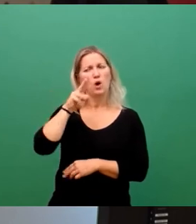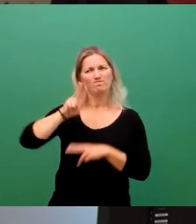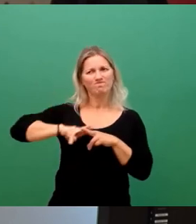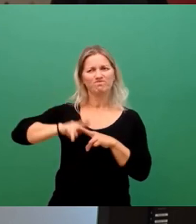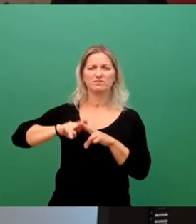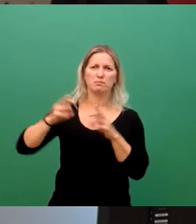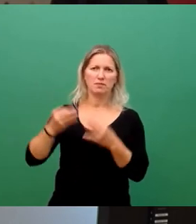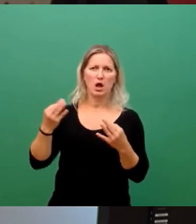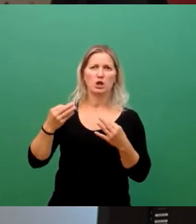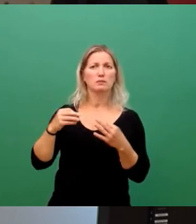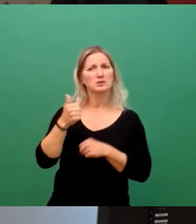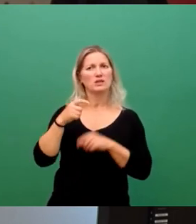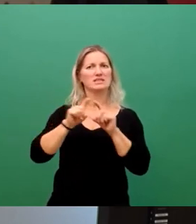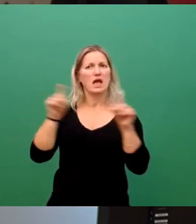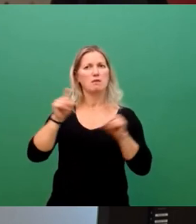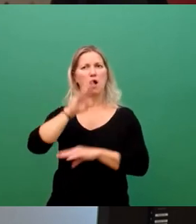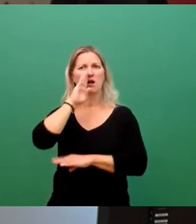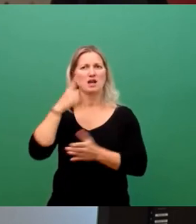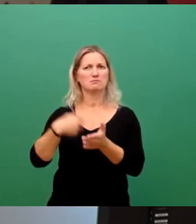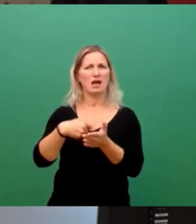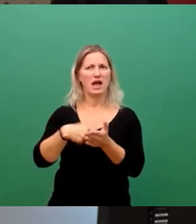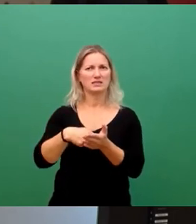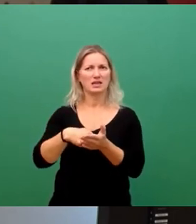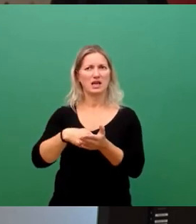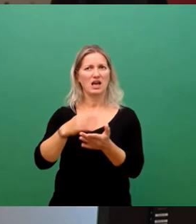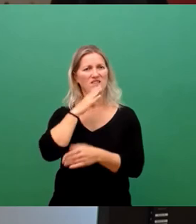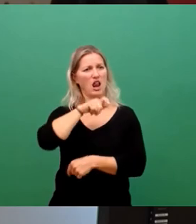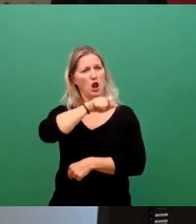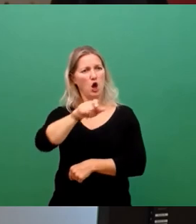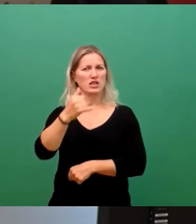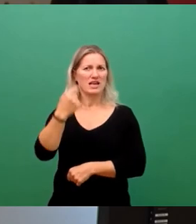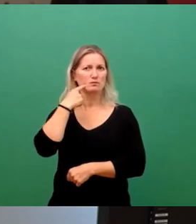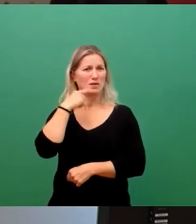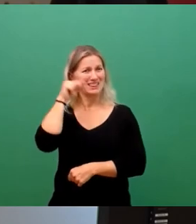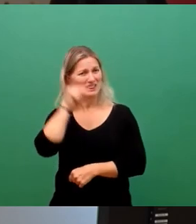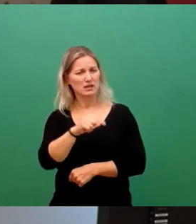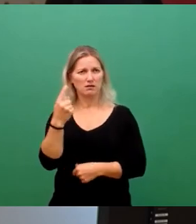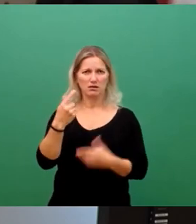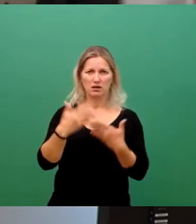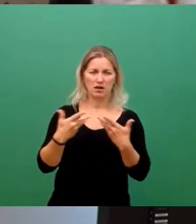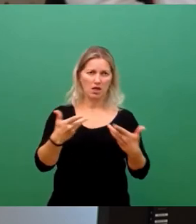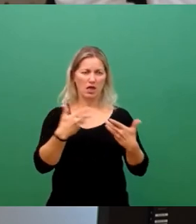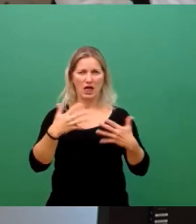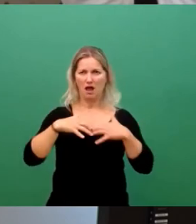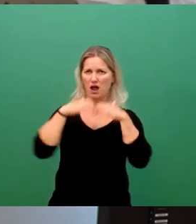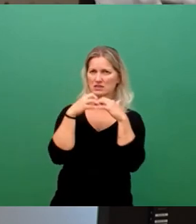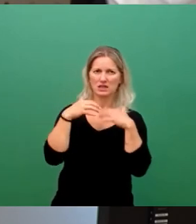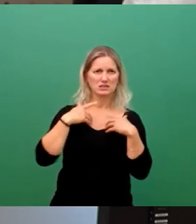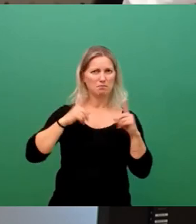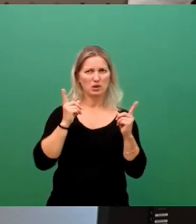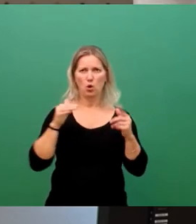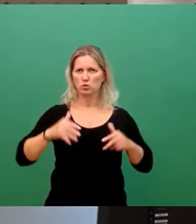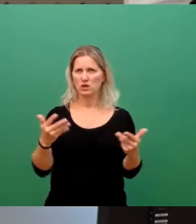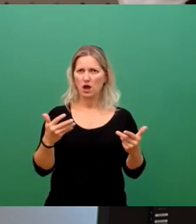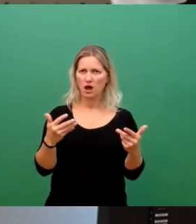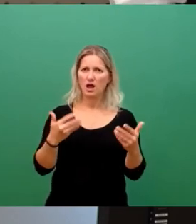beim Thema Gaspreise, weil das ist das, was viele Menschen gerade wirklich existenziell auch bedroht. Und da muss man wirklich auch mit einem vielleicht